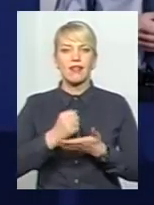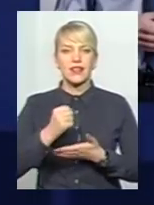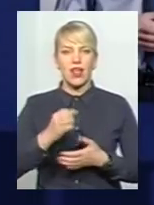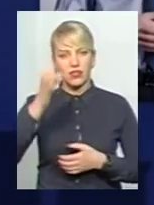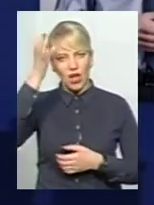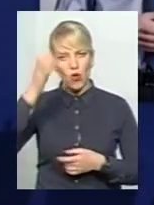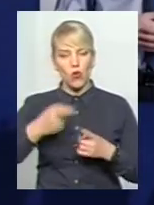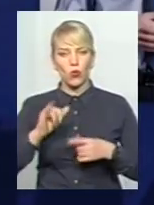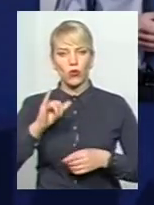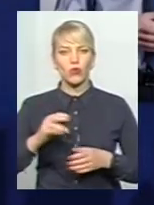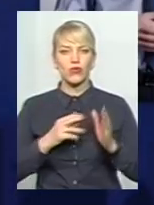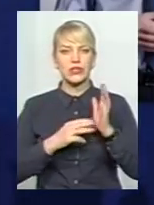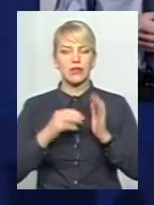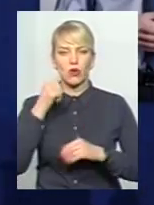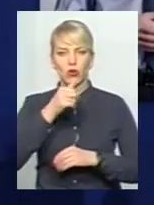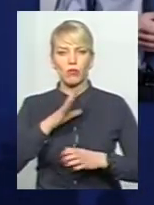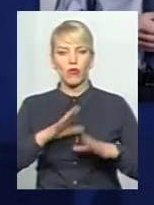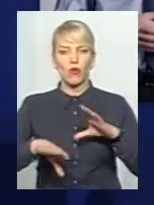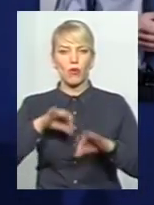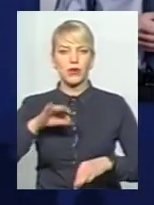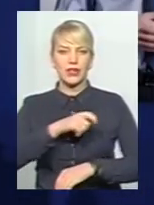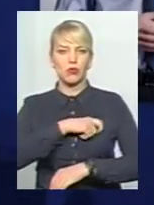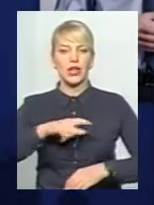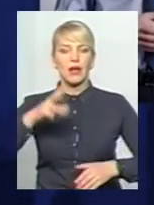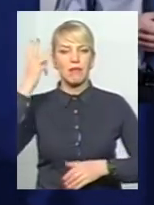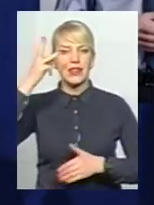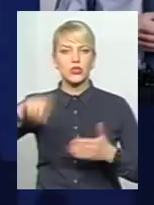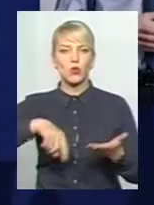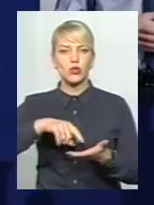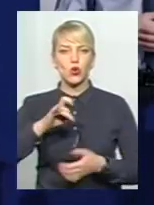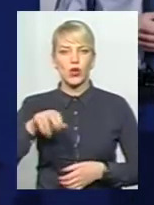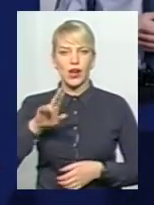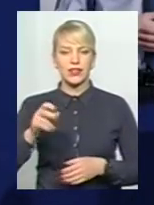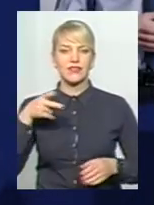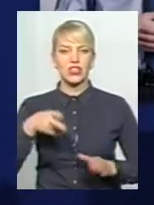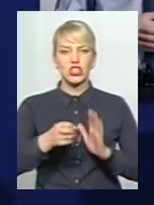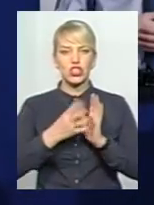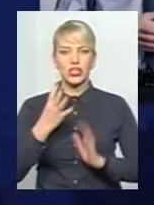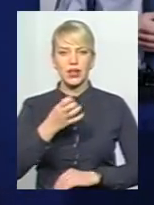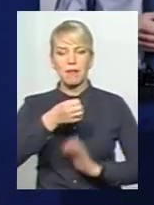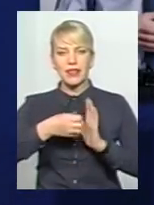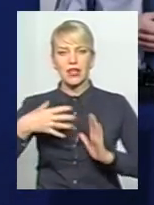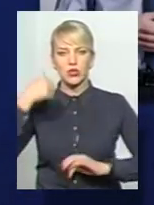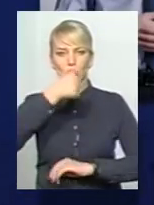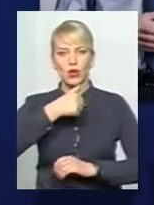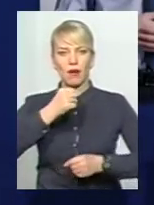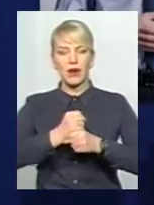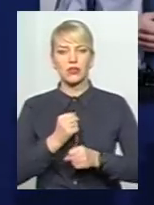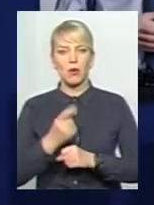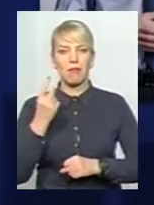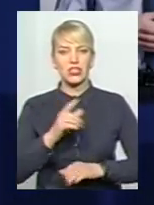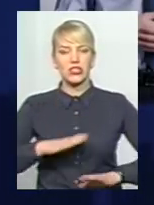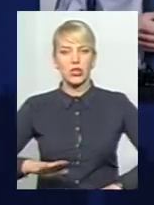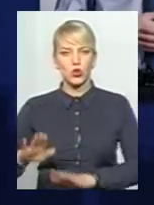У 2010 році був обраний депутатом Хмельницької міської ради. У 2014-2015 роках працював першим